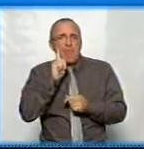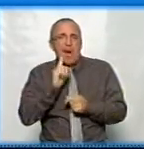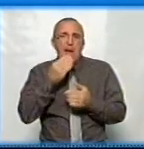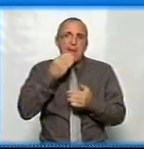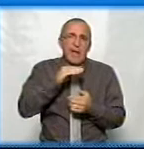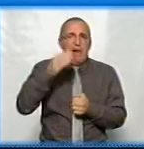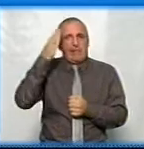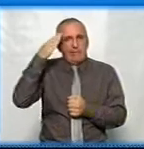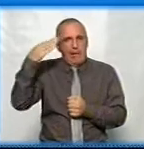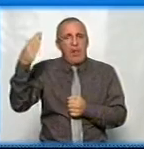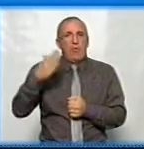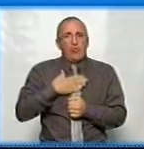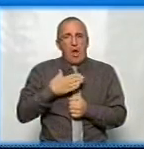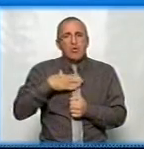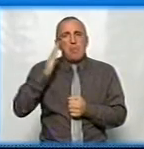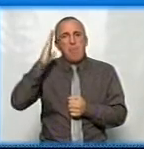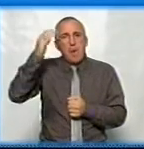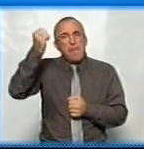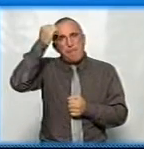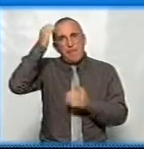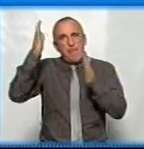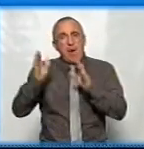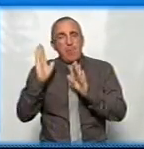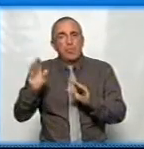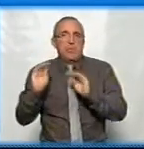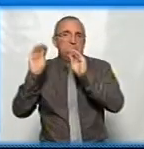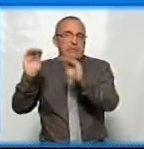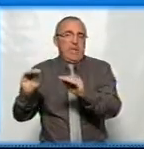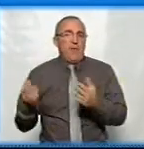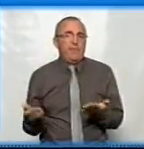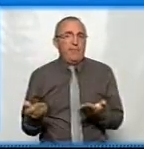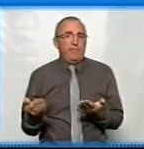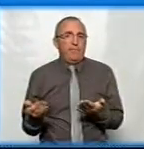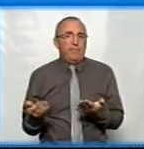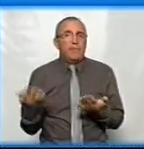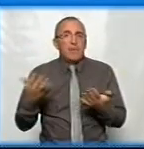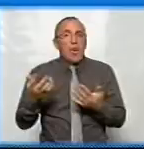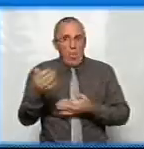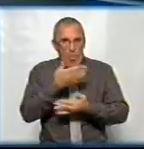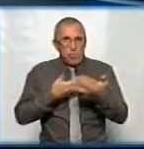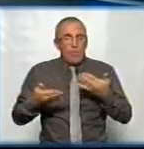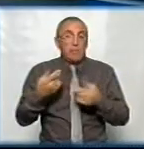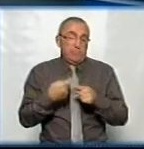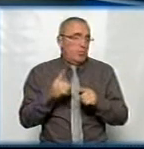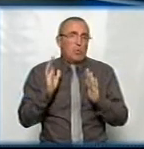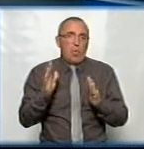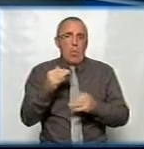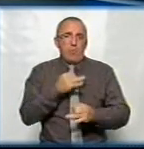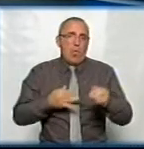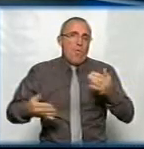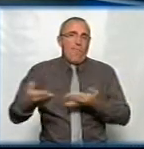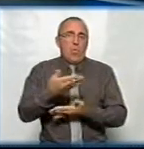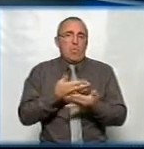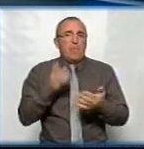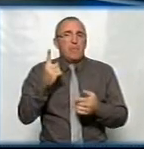якості, таланту у наших майбутніх пам'ятниках, які ми будемо ставити? От шляхом таких обговорень лише? Звісно, тільки. Я думаю, що